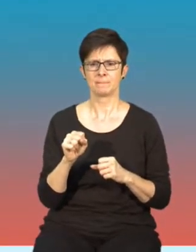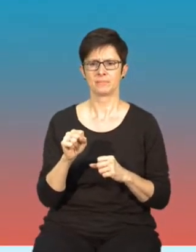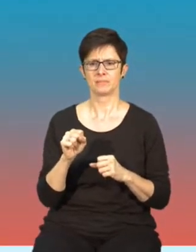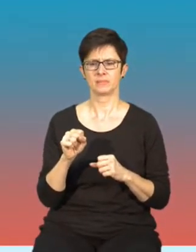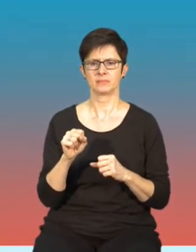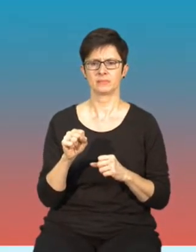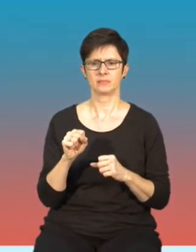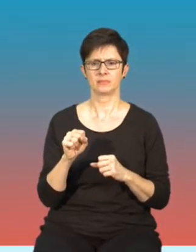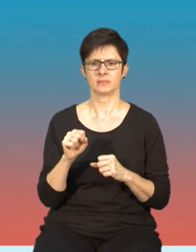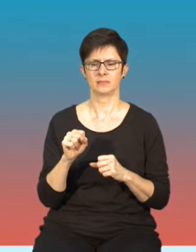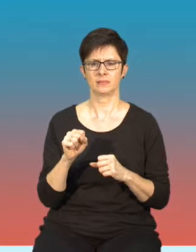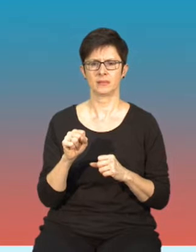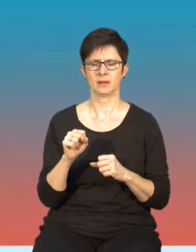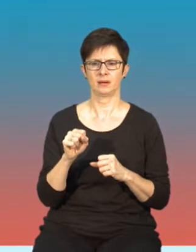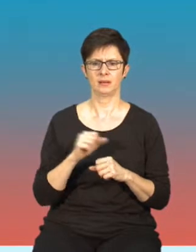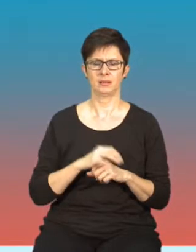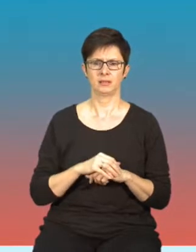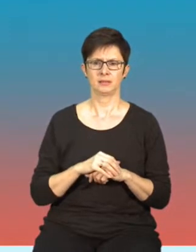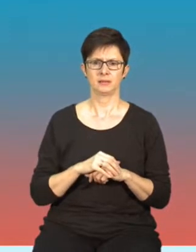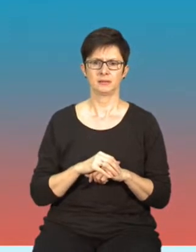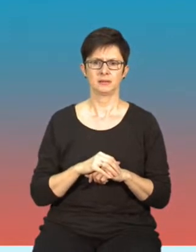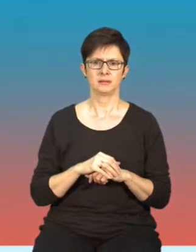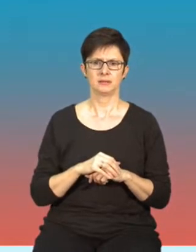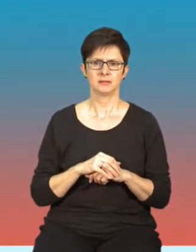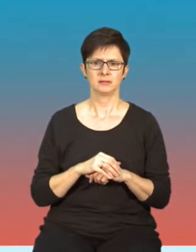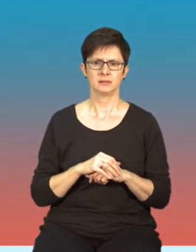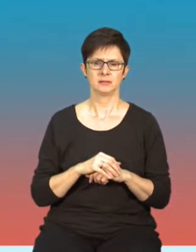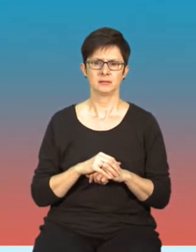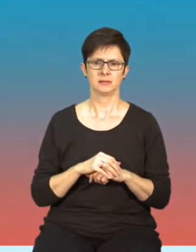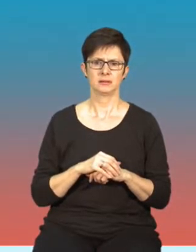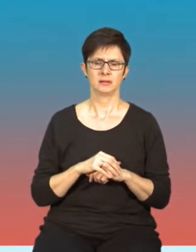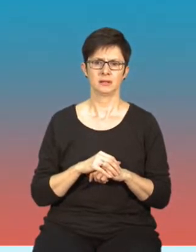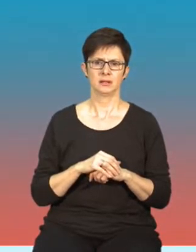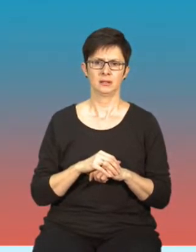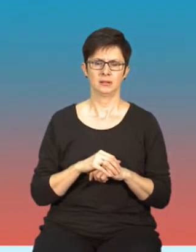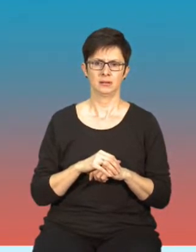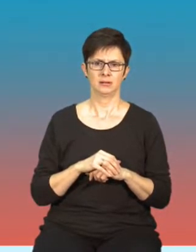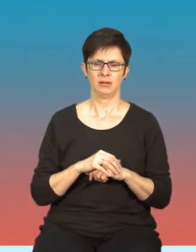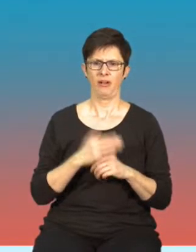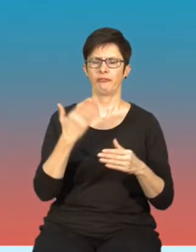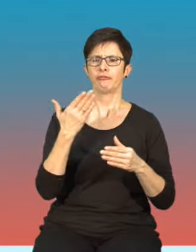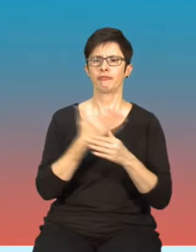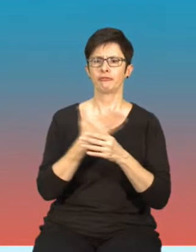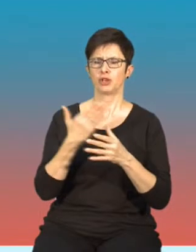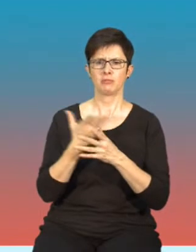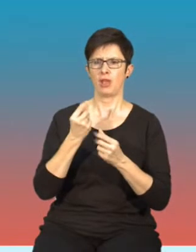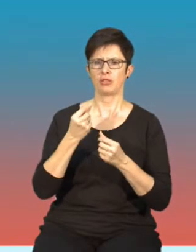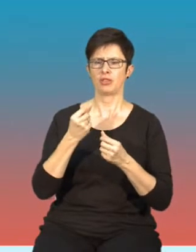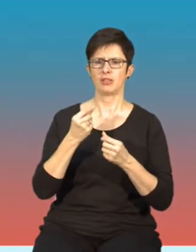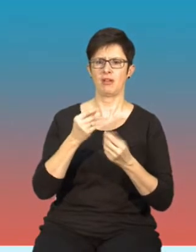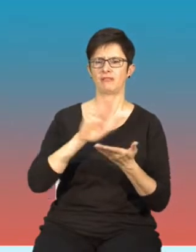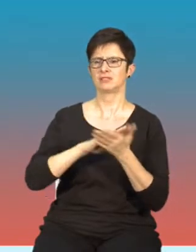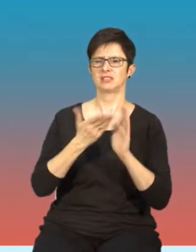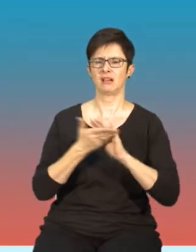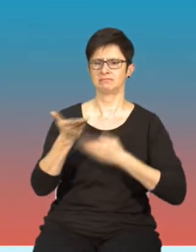sami tutaj możemy zaobserwować. Jak wiemy firmy nie dzielą się bezpośrednio funkcjonowaniem swoich